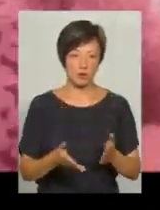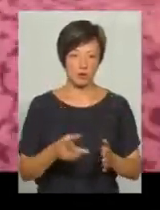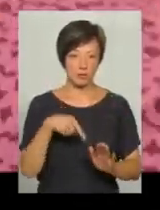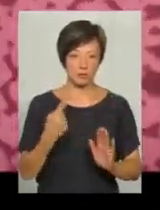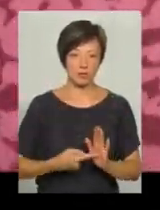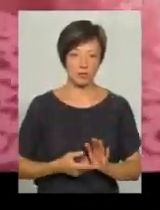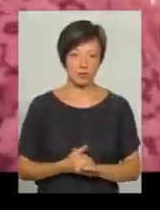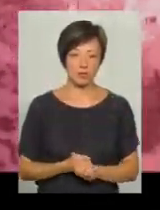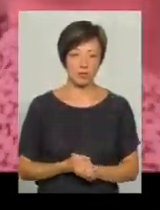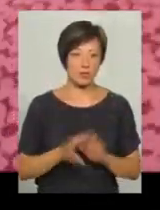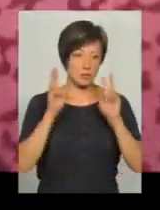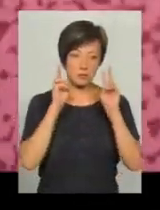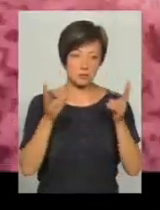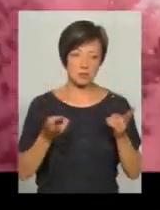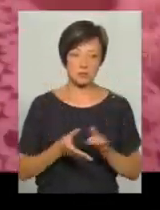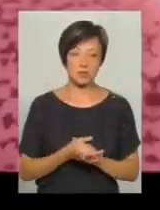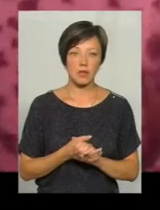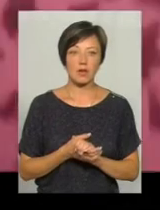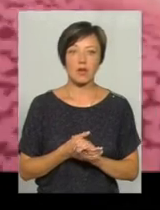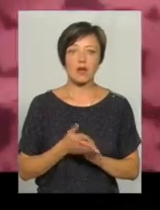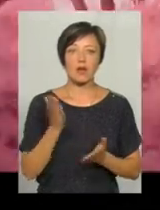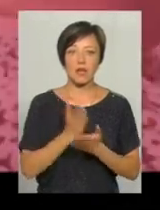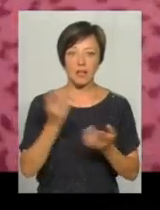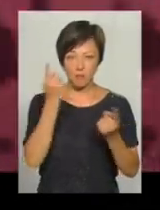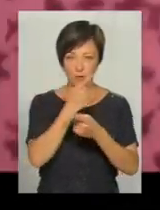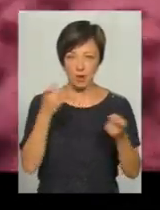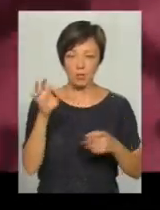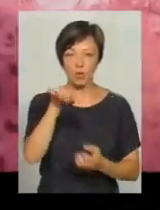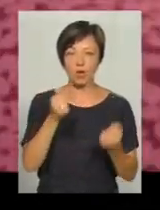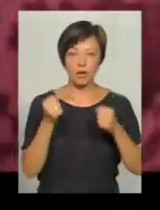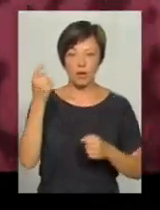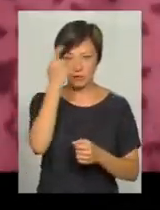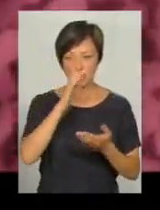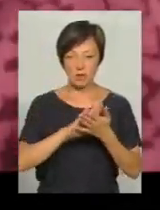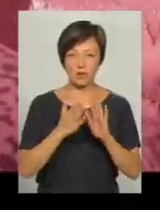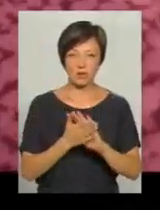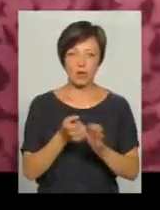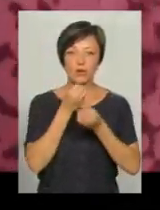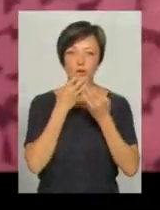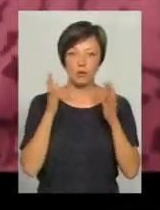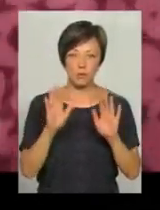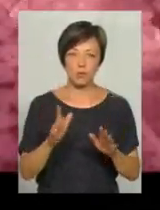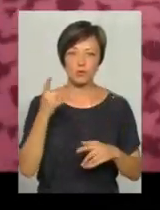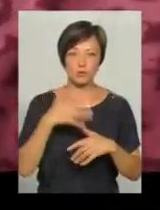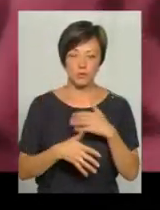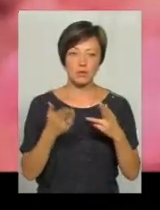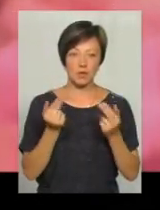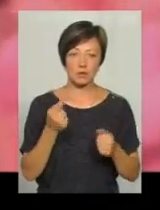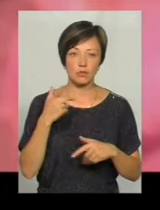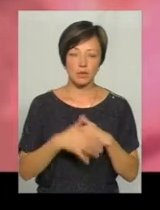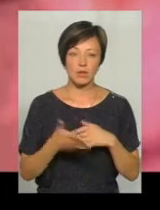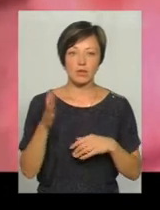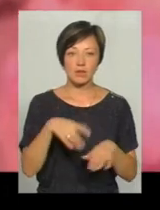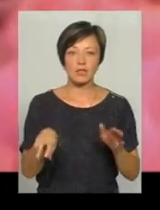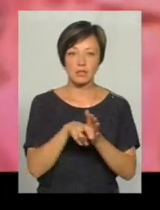Не знаю. Є інформація про підвичайність з вами керування транспортним засобом в стані алкогольного сп'яніння. Добре, добре. Зрозуміло? Так, зрозуміло. Давайте